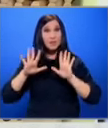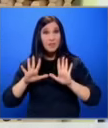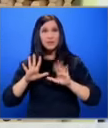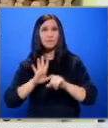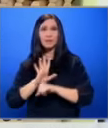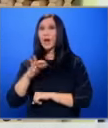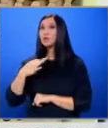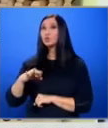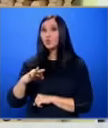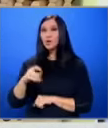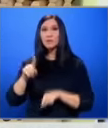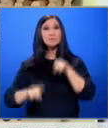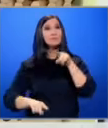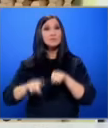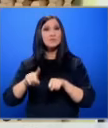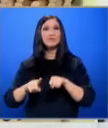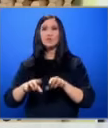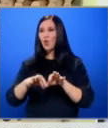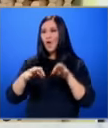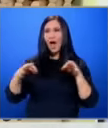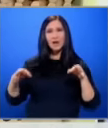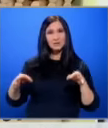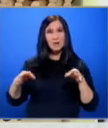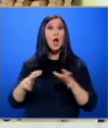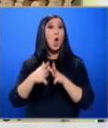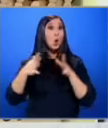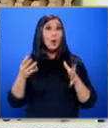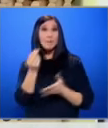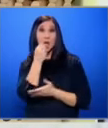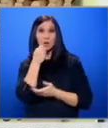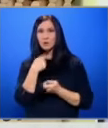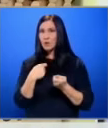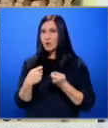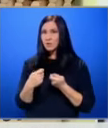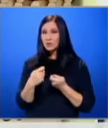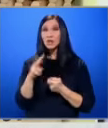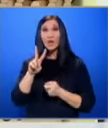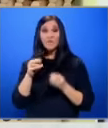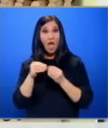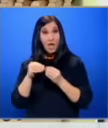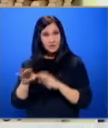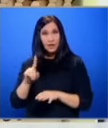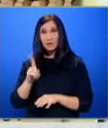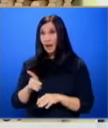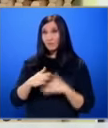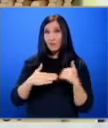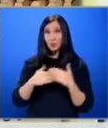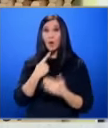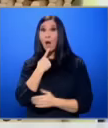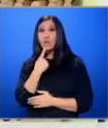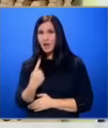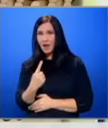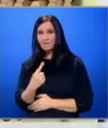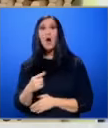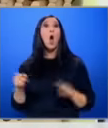-15 стотинки в зависимост от размера им В големите хранителни вериги за две яйца трябва да приготвим левче